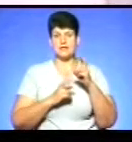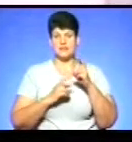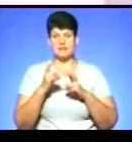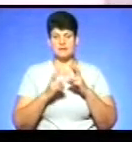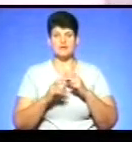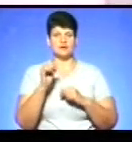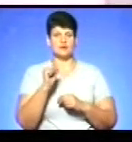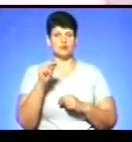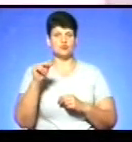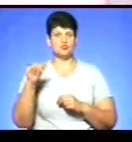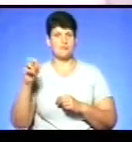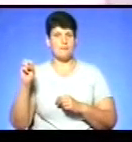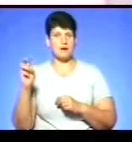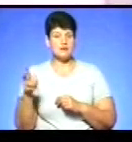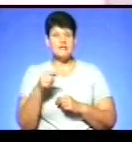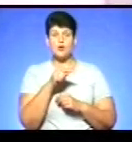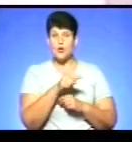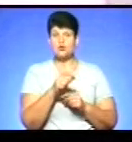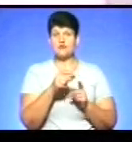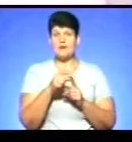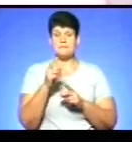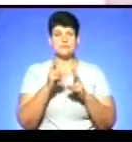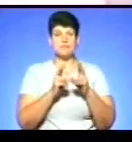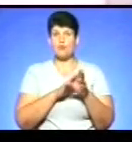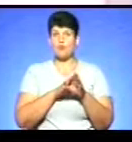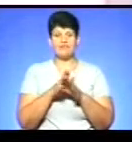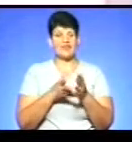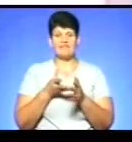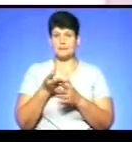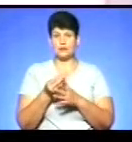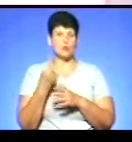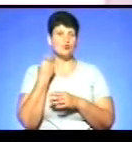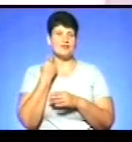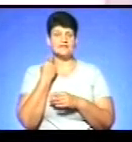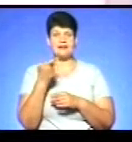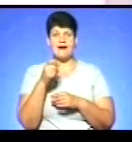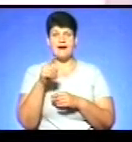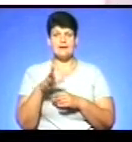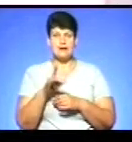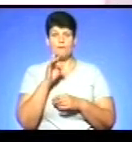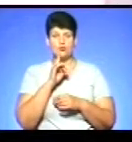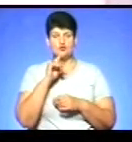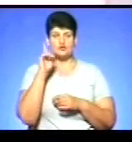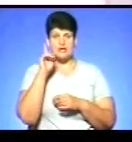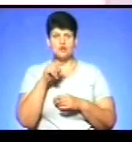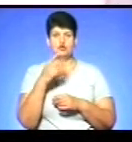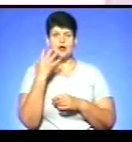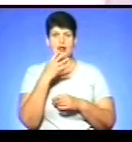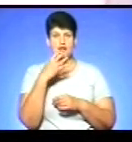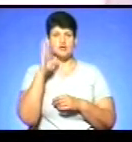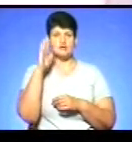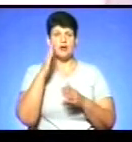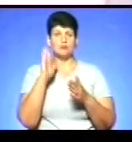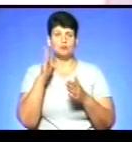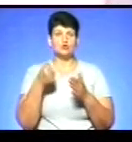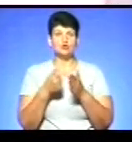Андрій Чумак. За його словами, підприємство ще повністю не виплатило боргів за газ. Тому поки відомо, що гаряча вода в оселях тернополян буде до